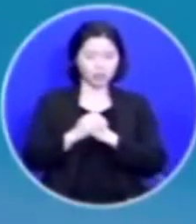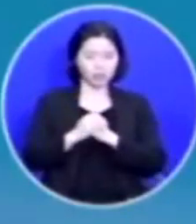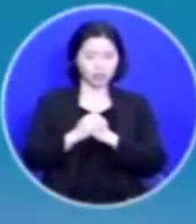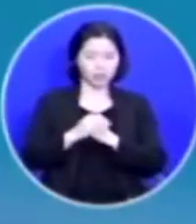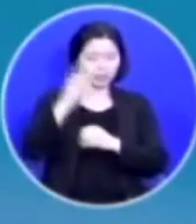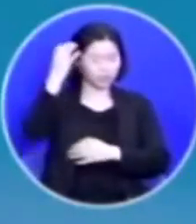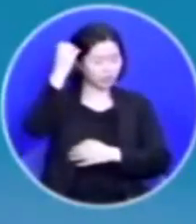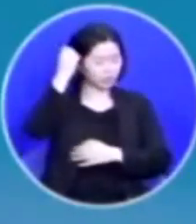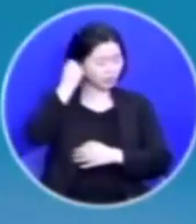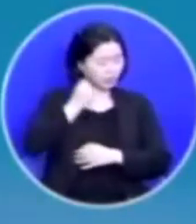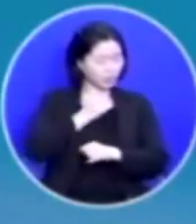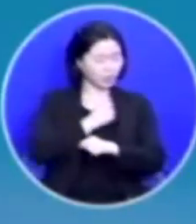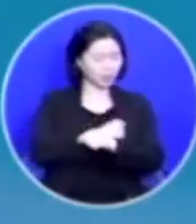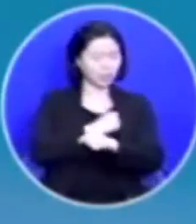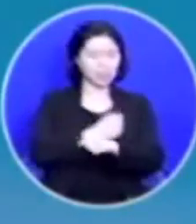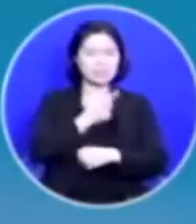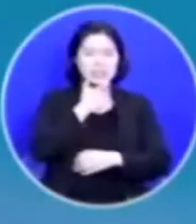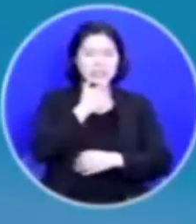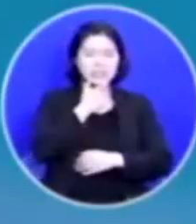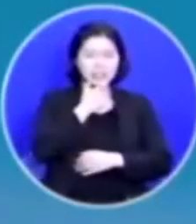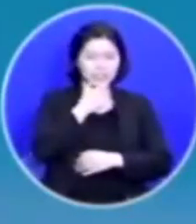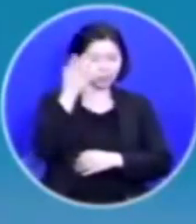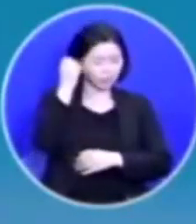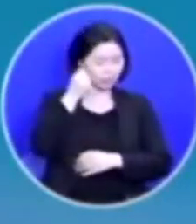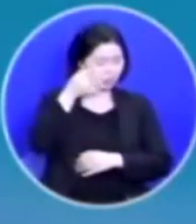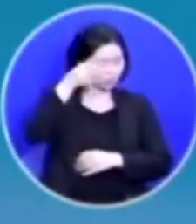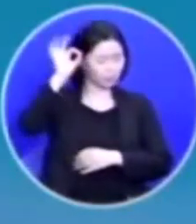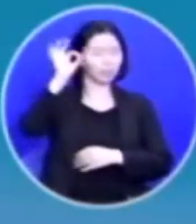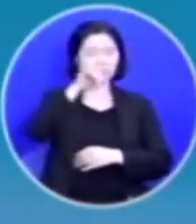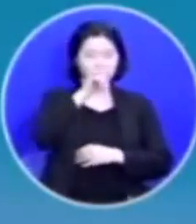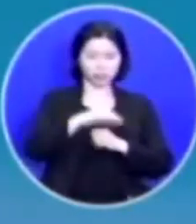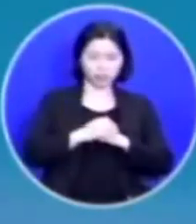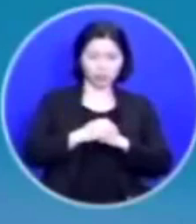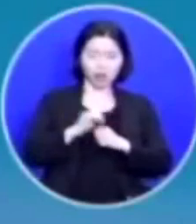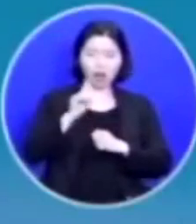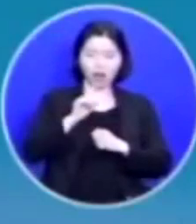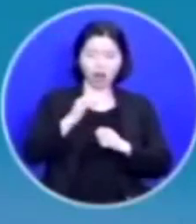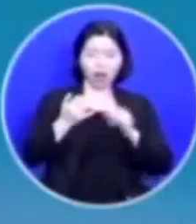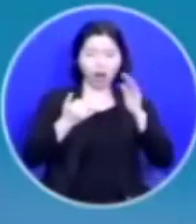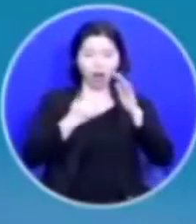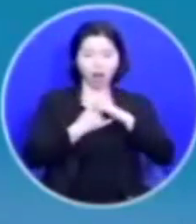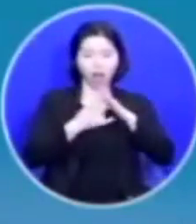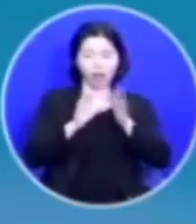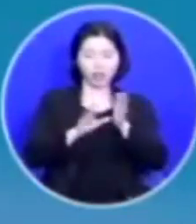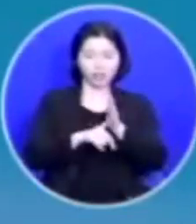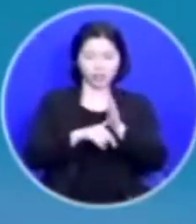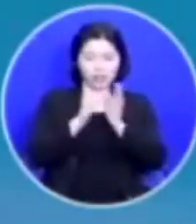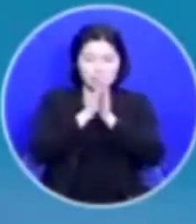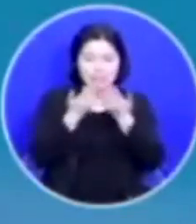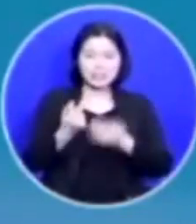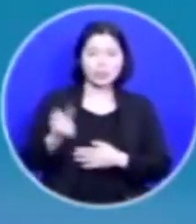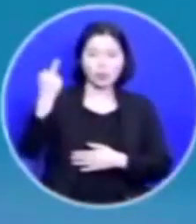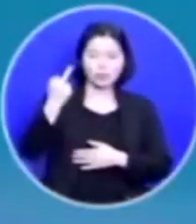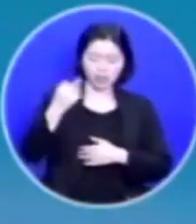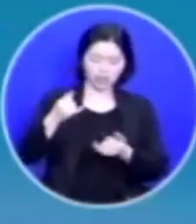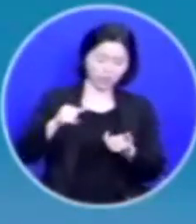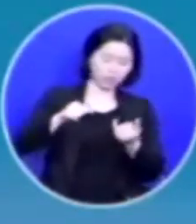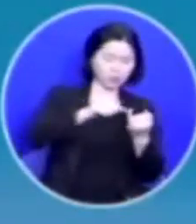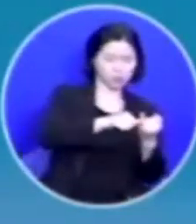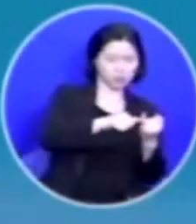기억하고 싶지 않은 기억이 떠올랐습니다 그것은 어릴 때 친오빠에게 성폭행을 당한 것입니다